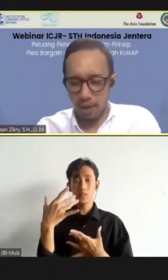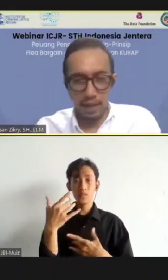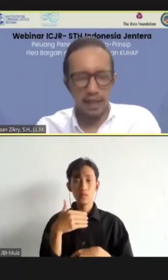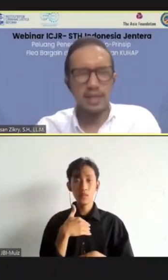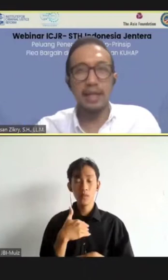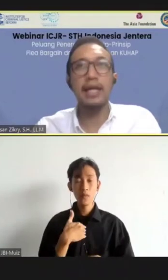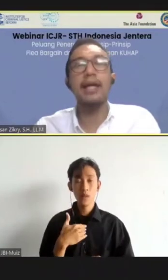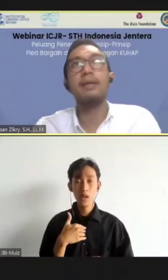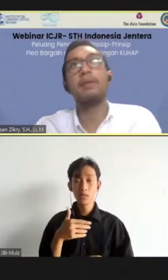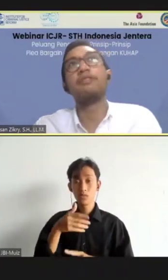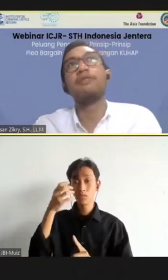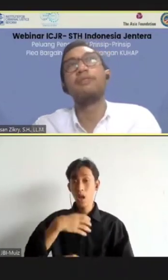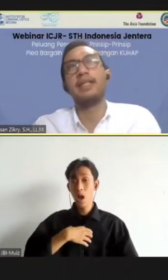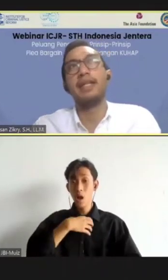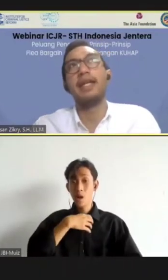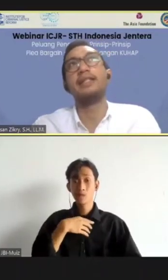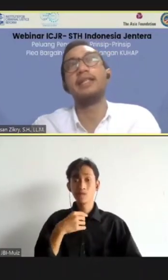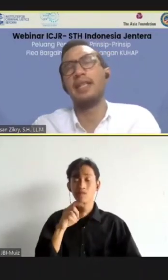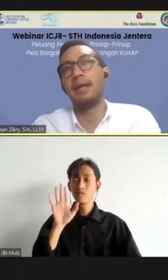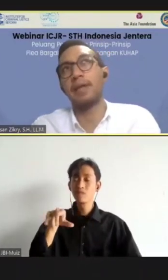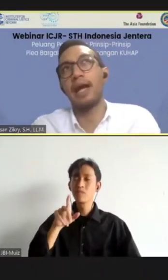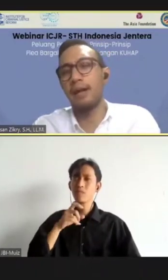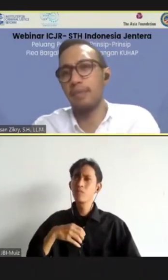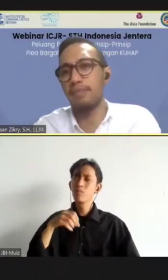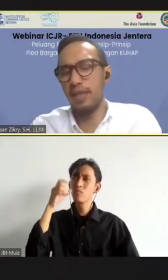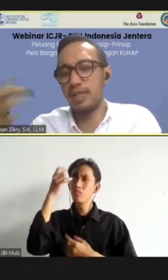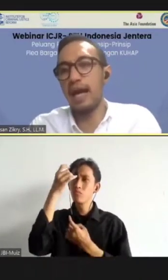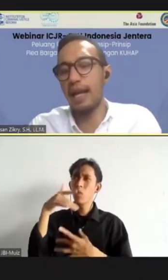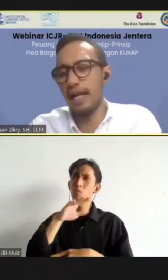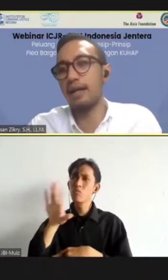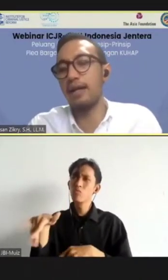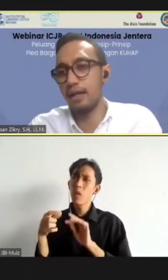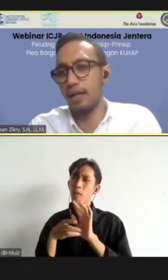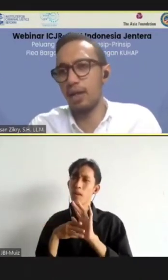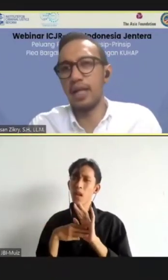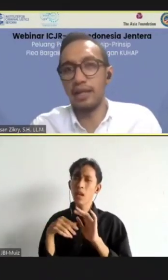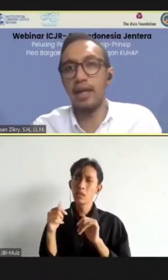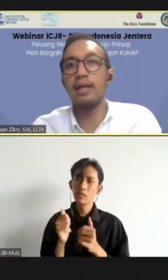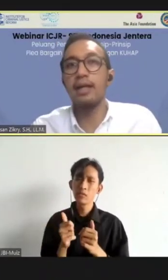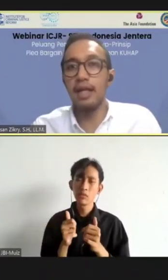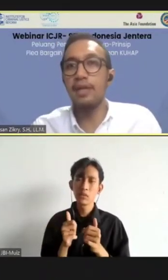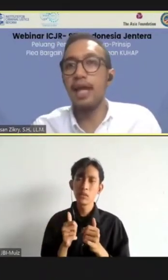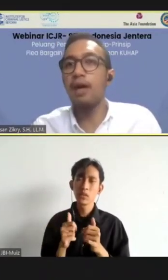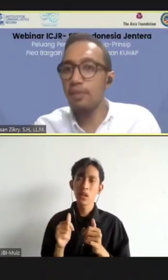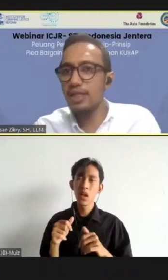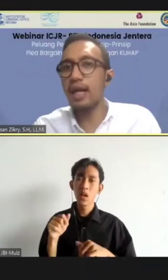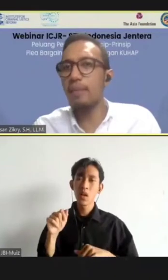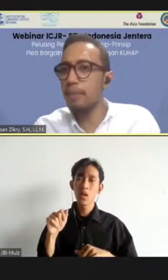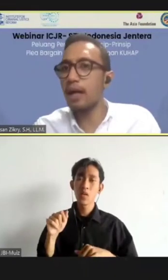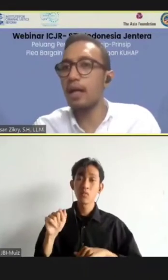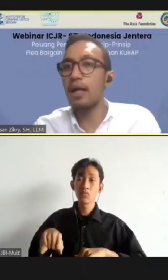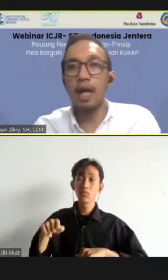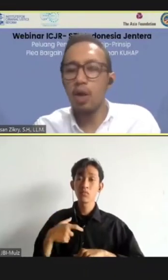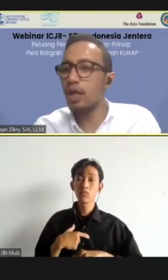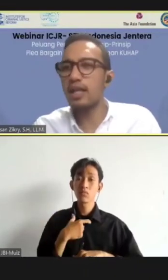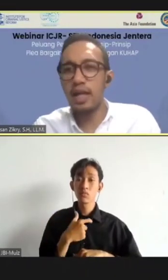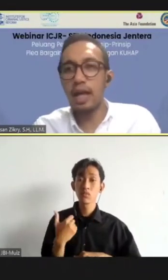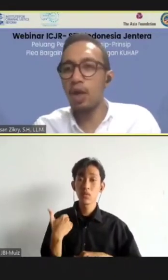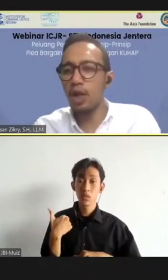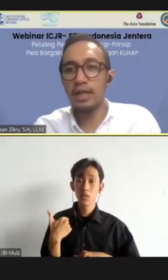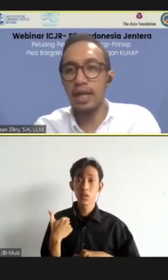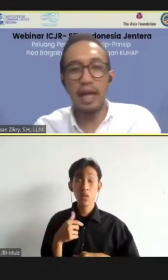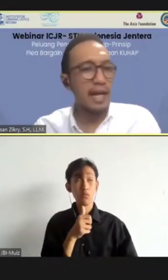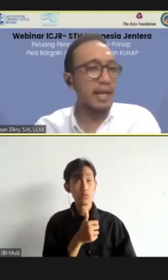karena beliau hakim saya tanya, Prof, masa iya sih setiap perkara bisa ada lawyernya? Dia bilang, oh bisa, memang. Kalau